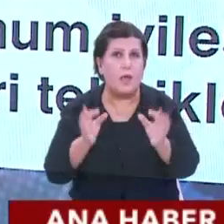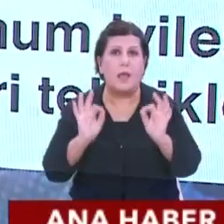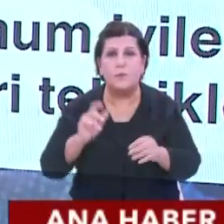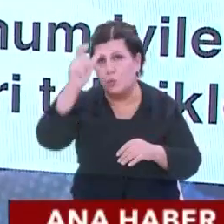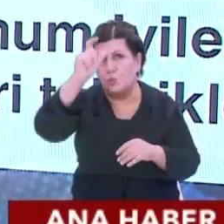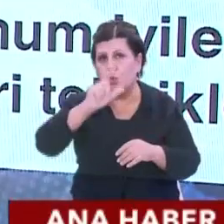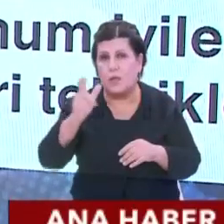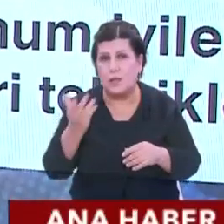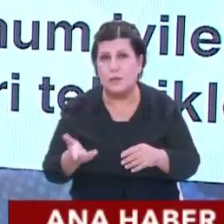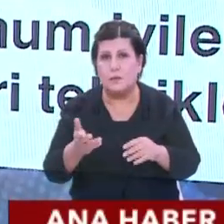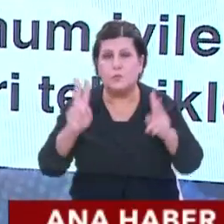Türkiye'de küresel ısınma. İzlediğiniz için